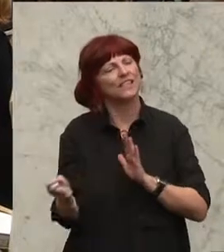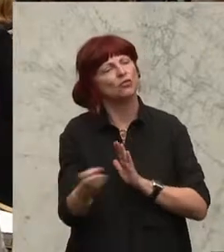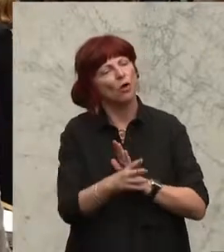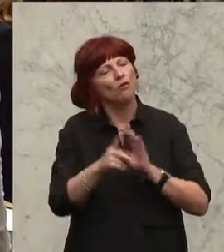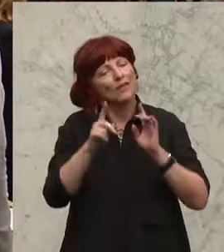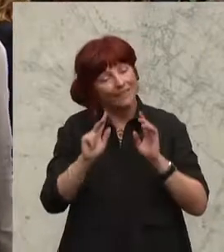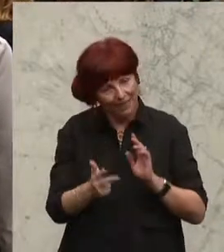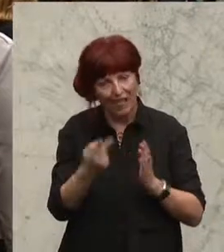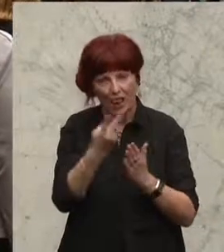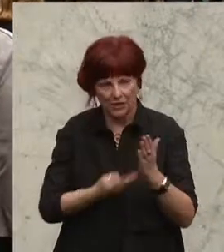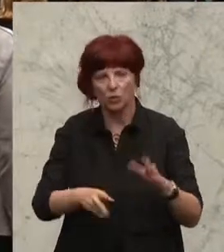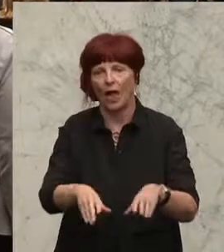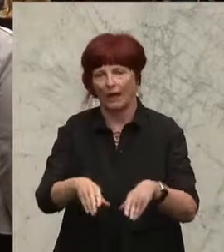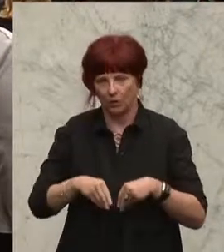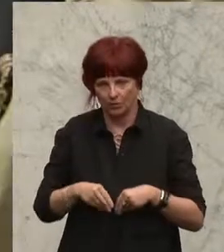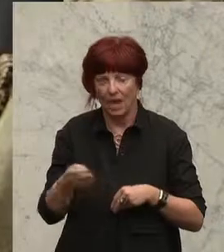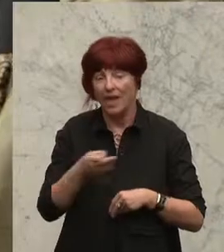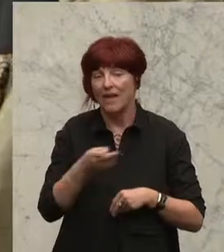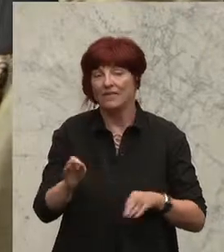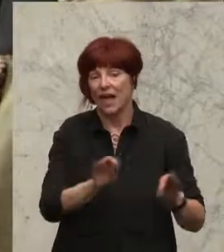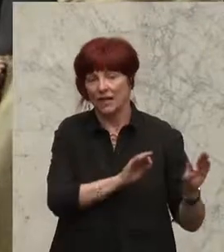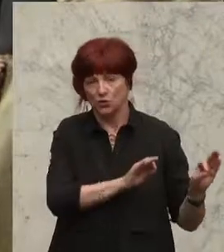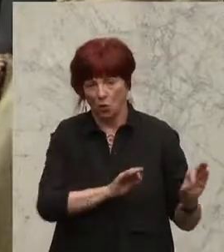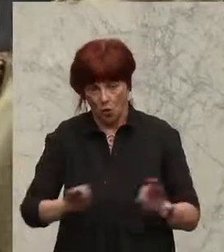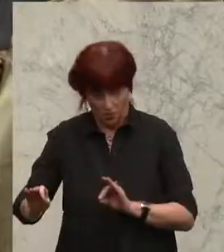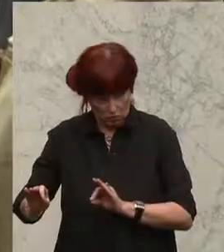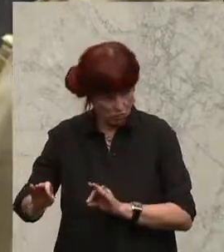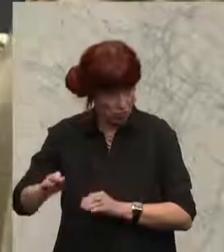angenommen. Die Tagesordnung ist erschöpft.